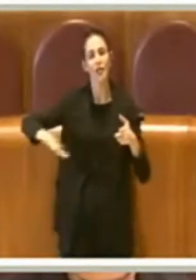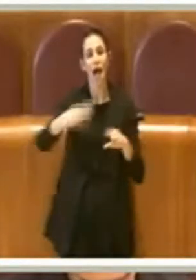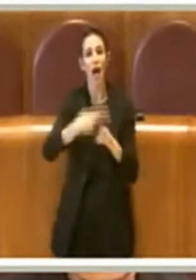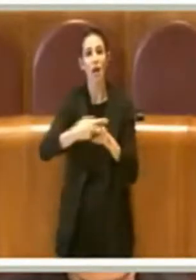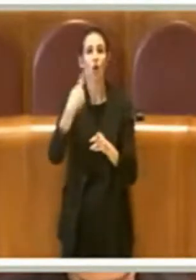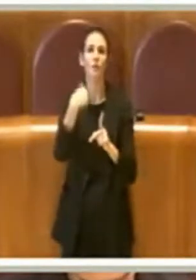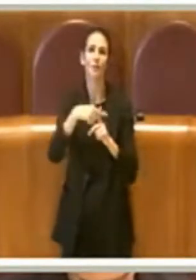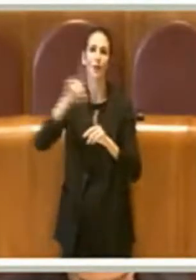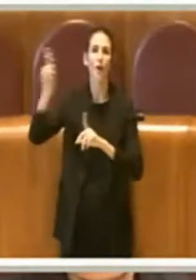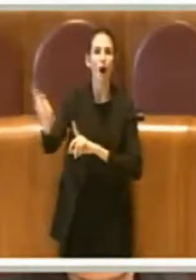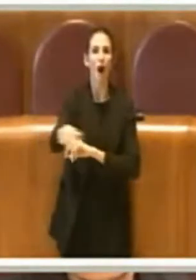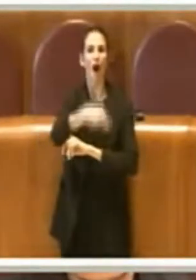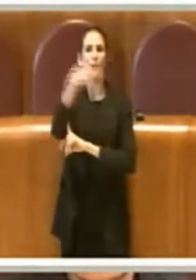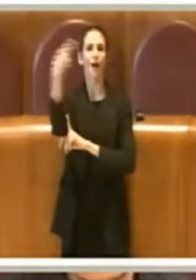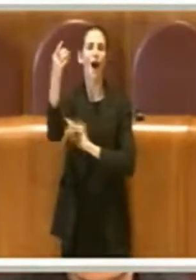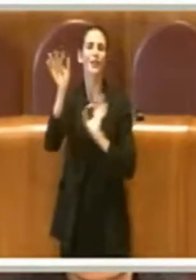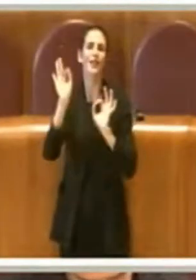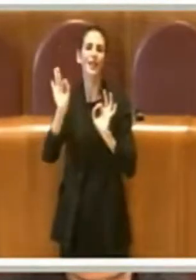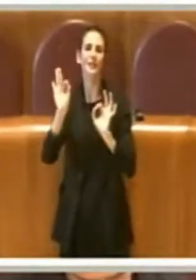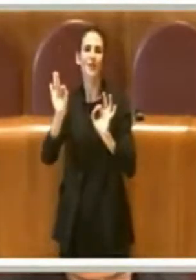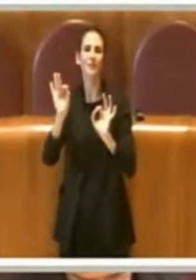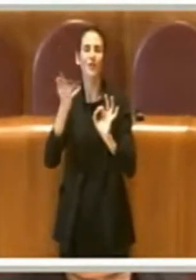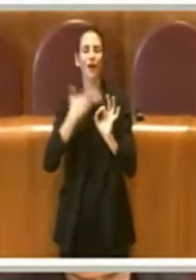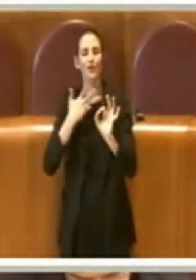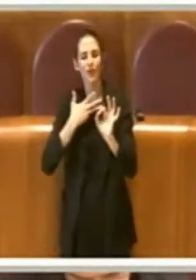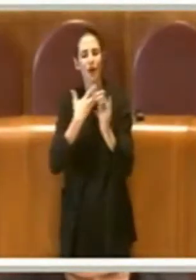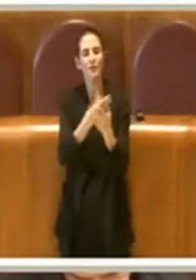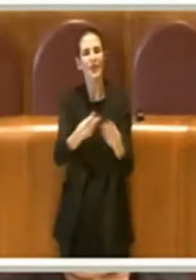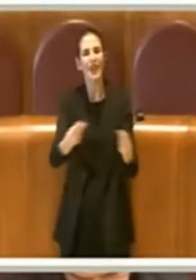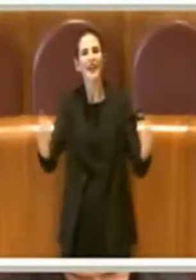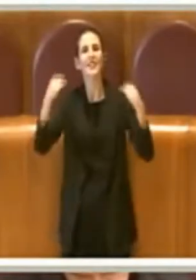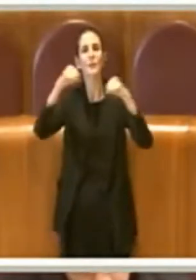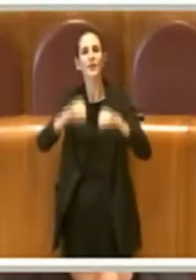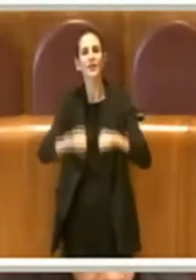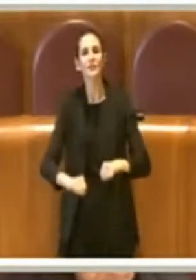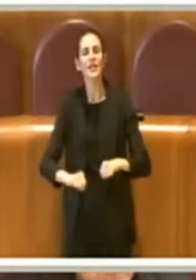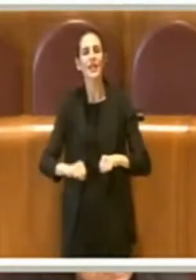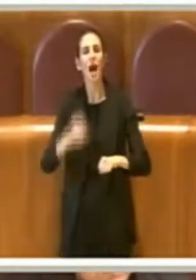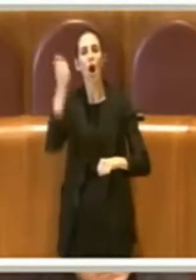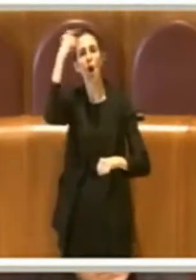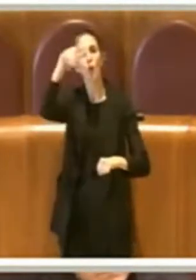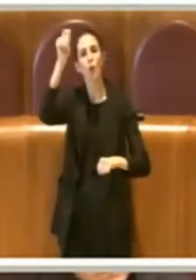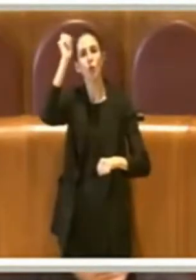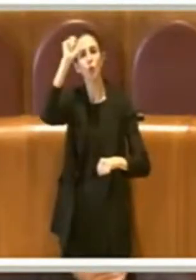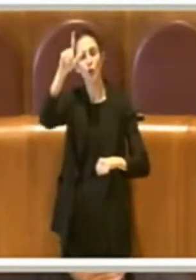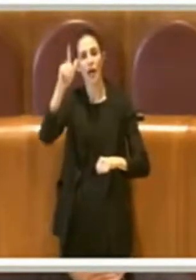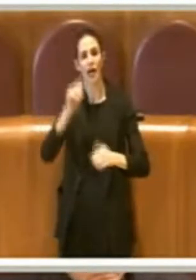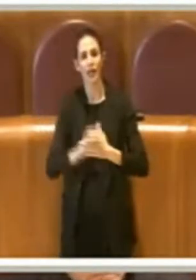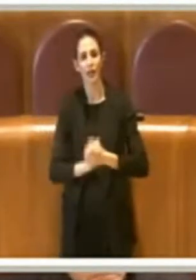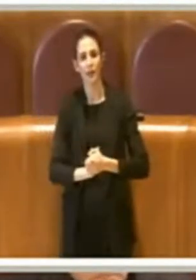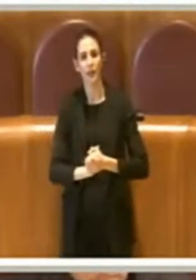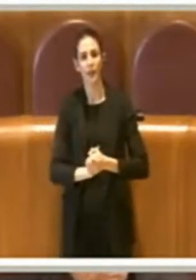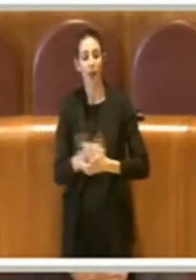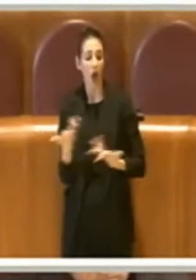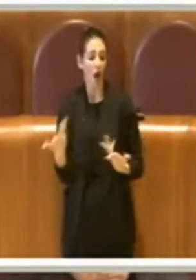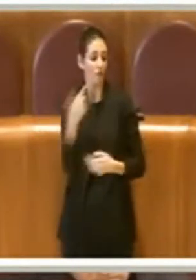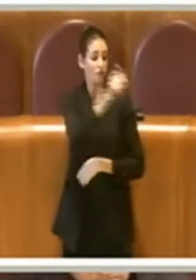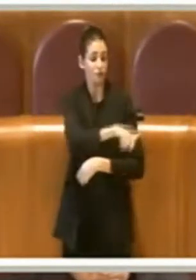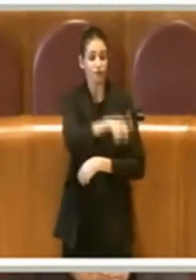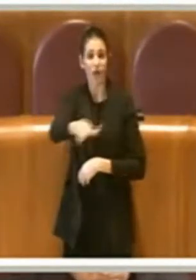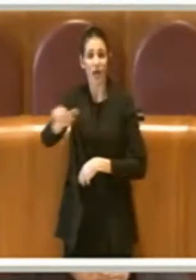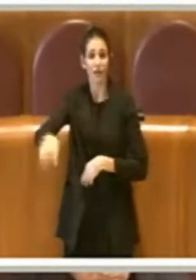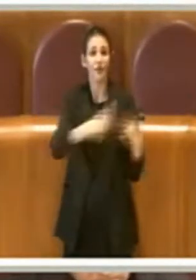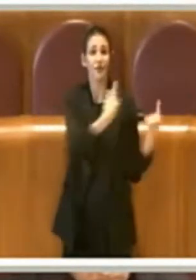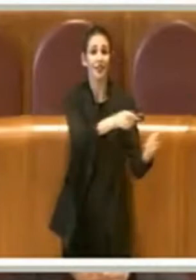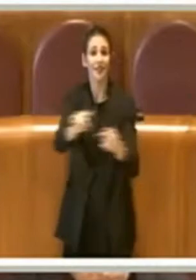ricchezza di un pluralismo di soggetti che portano la loro offerta culturale proprio